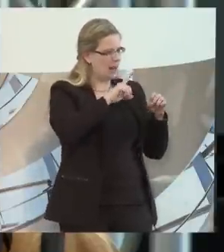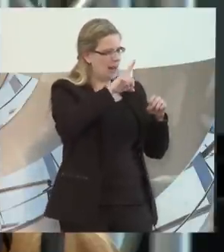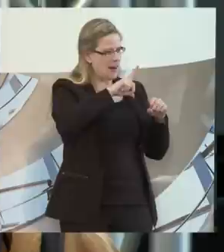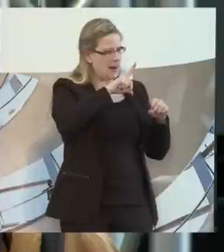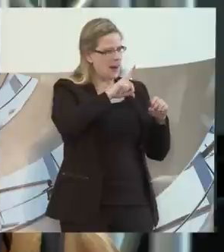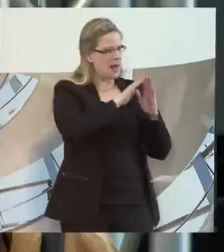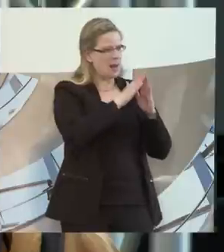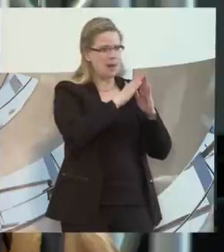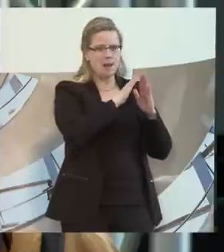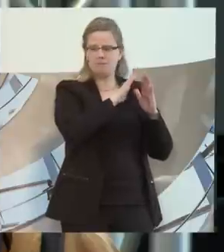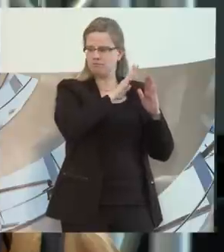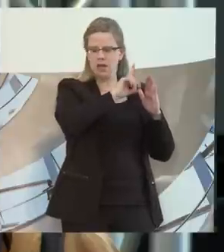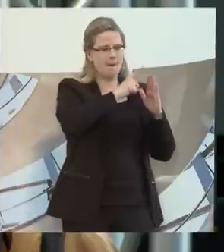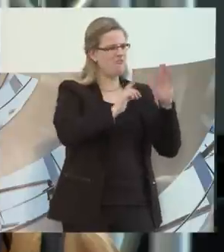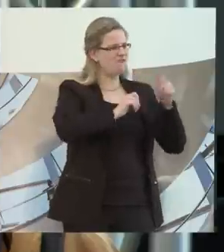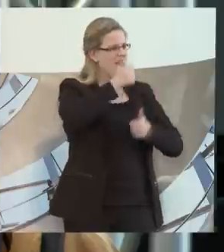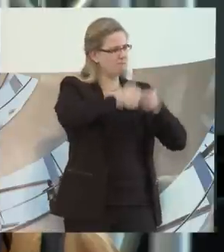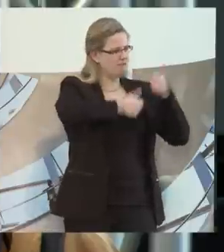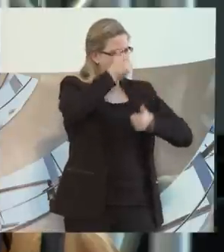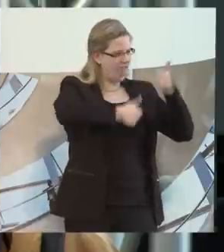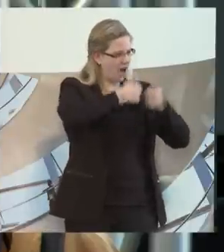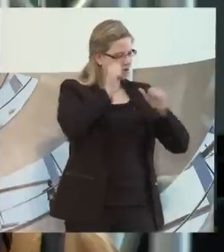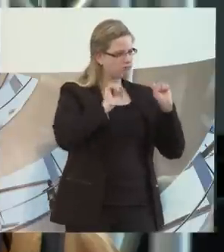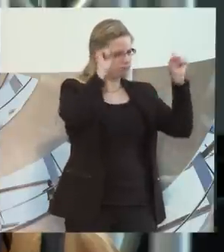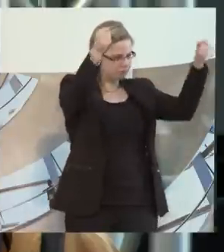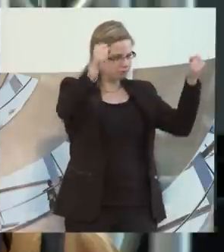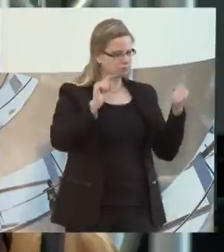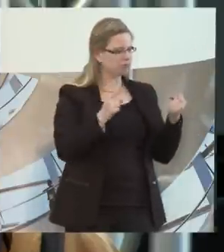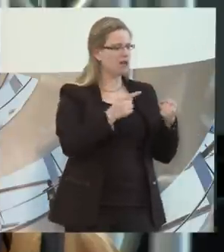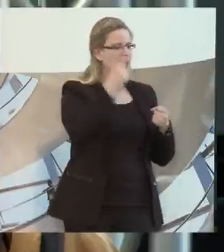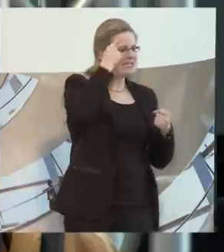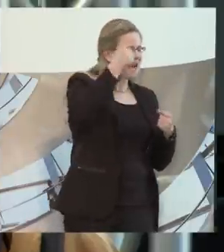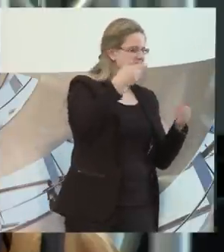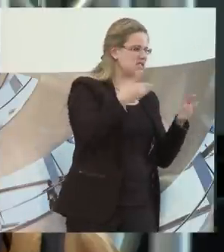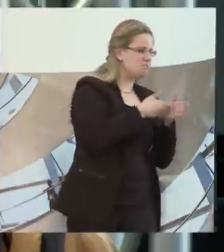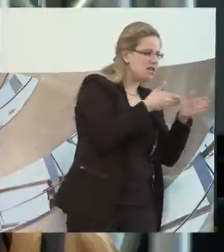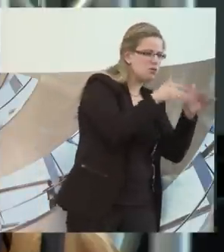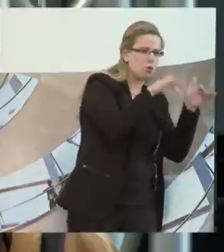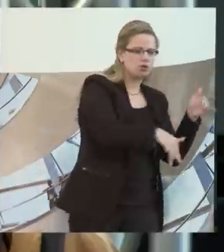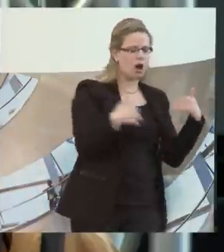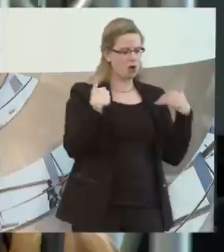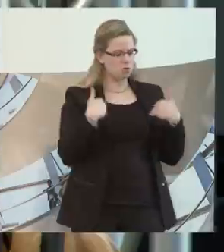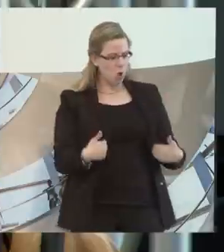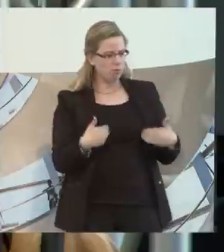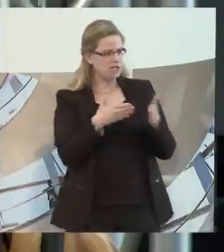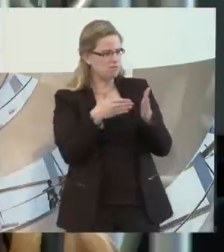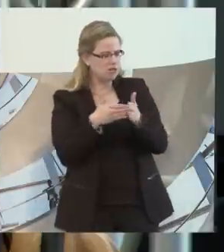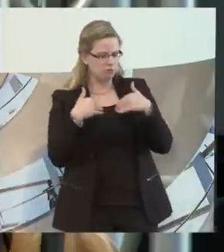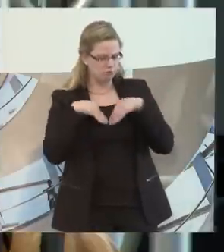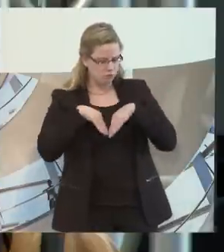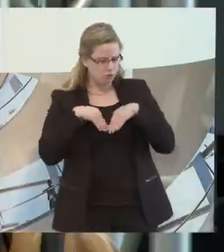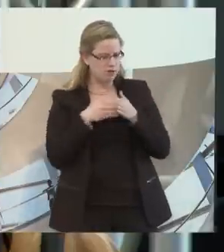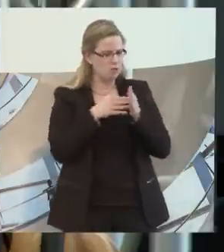das Leben gerufen, wir Menschen mit geistiger, psychischer und körperlicher Behinderung aufgefordert haben, uns doch Texte